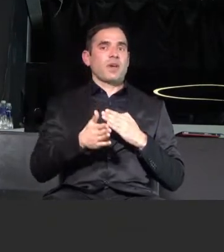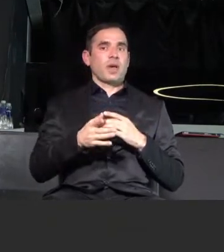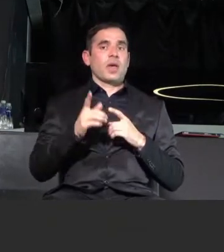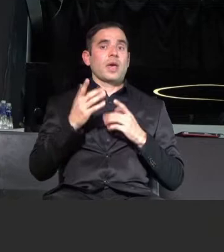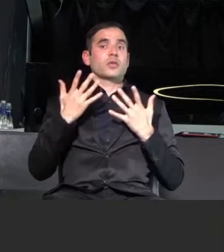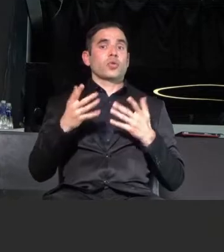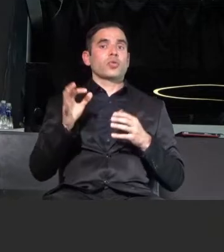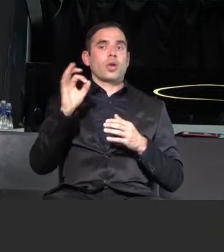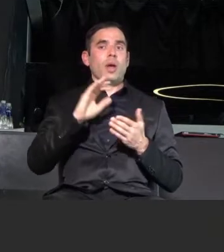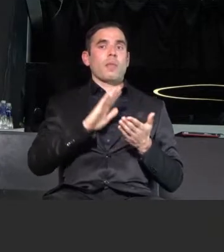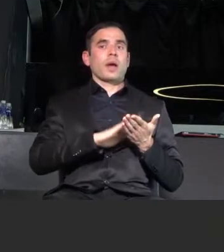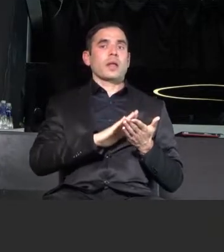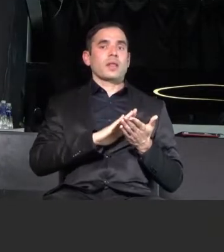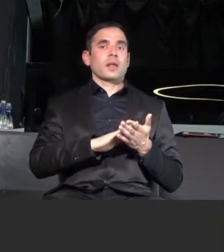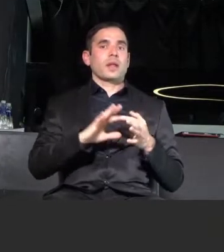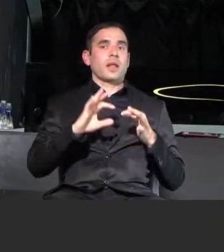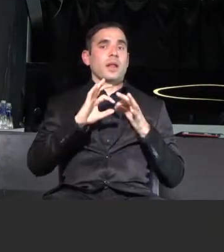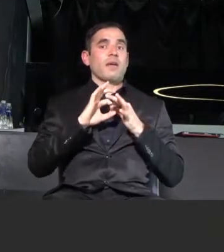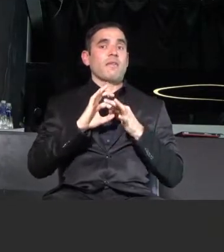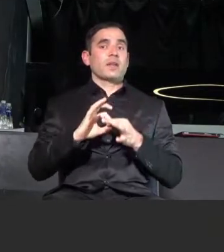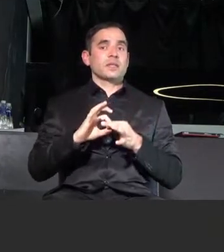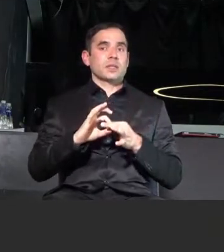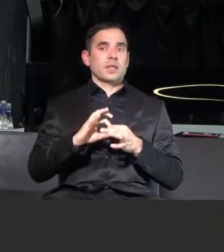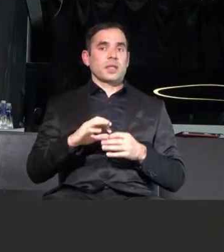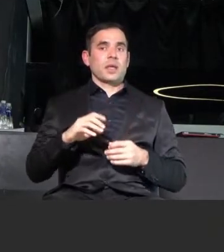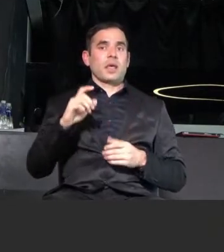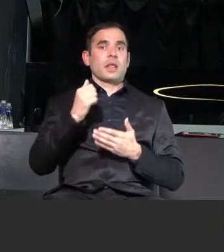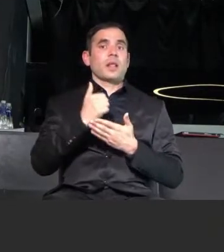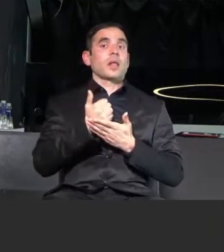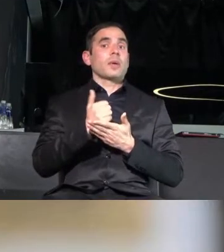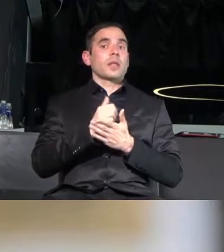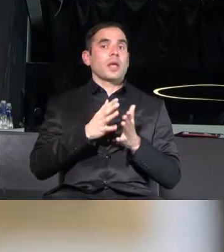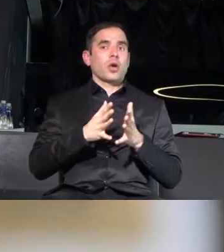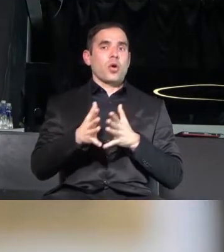гарантиране на връзките на лъгбата и хората.